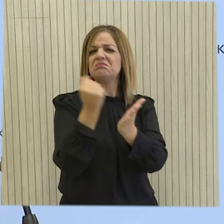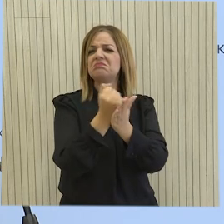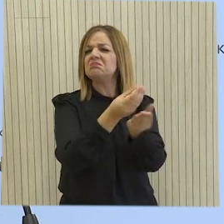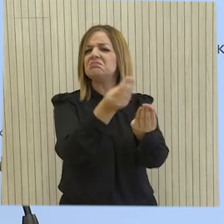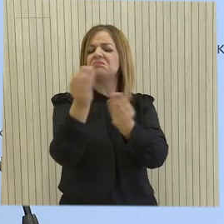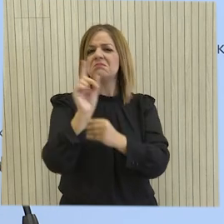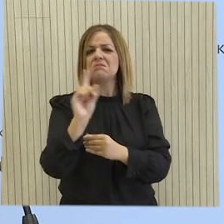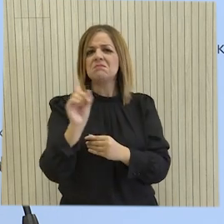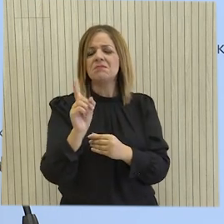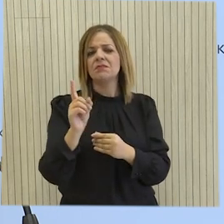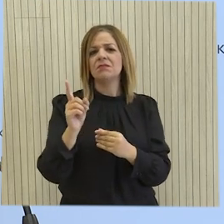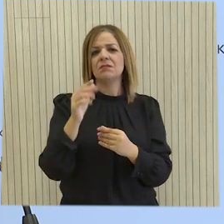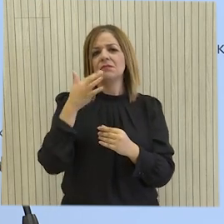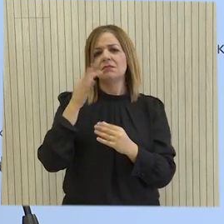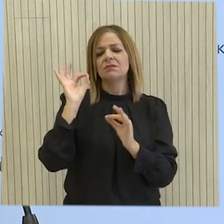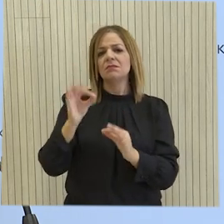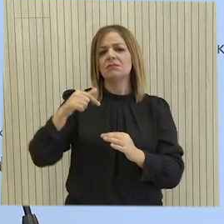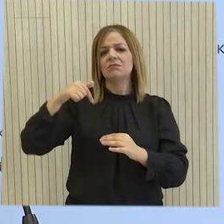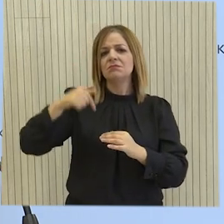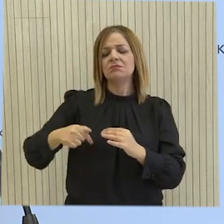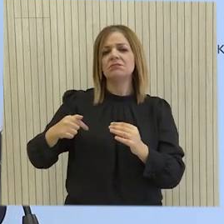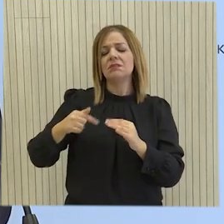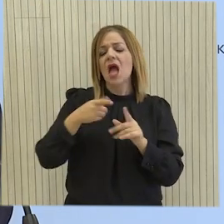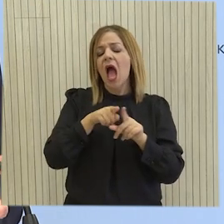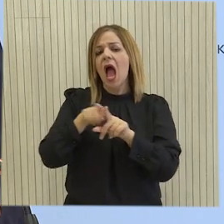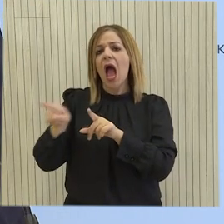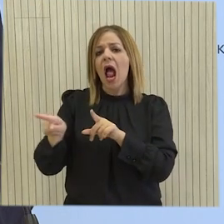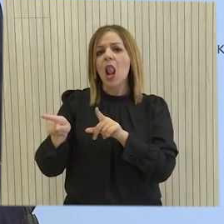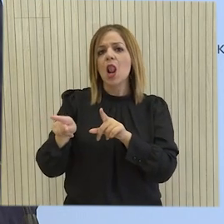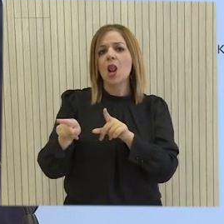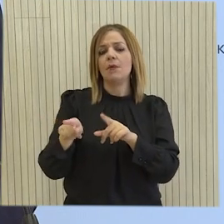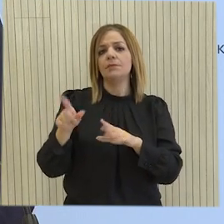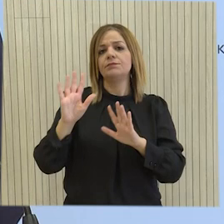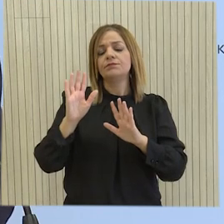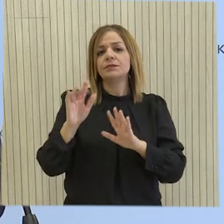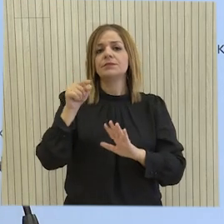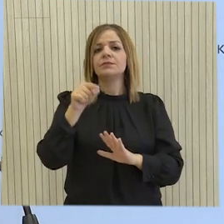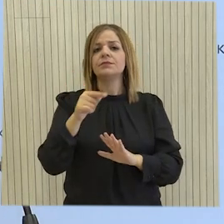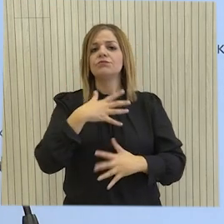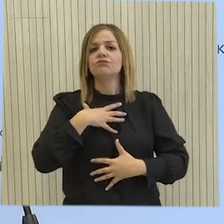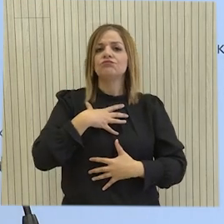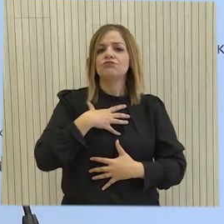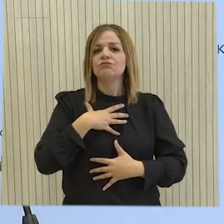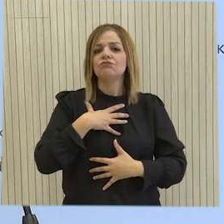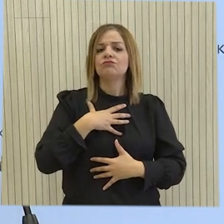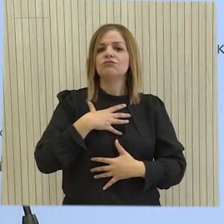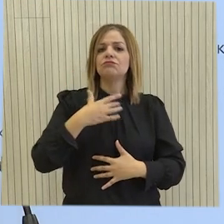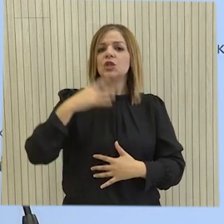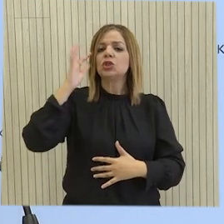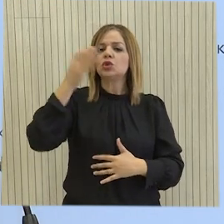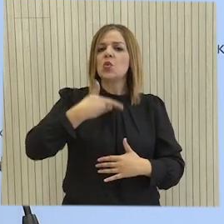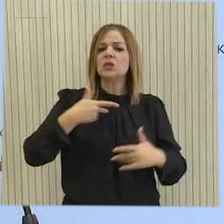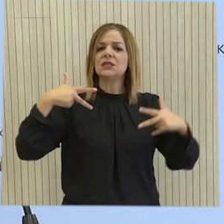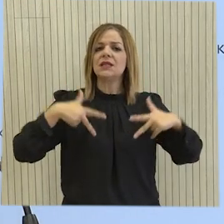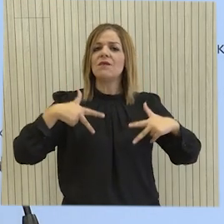στις κατεχόμενες περιοχές, είναι κάτι διαφορετικό από αυτό που συζητάμε σήμερα, αυτό που συζητάμε, και δεν είναι πάγια, αν θέλετε, ανησυχία, πάγια επιδίωξη της